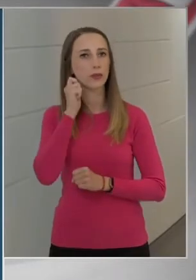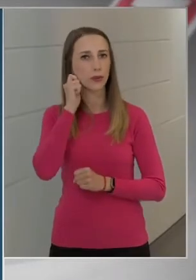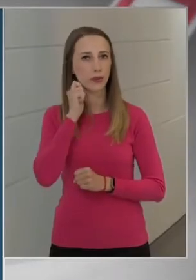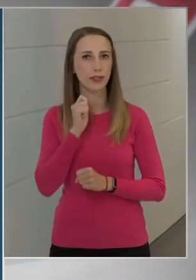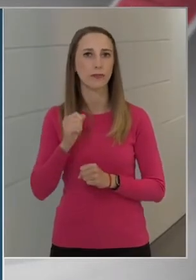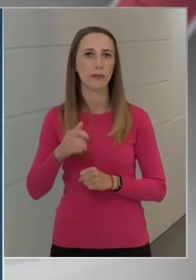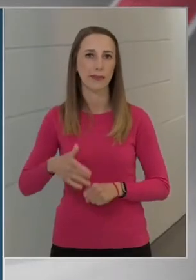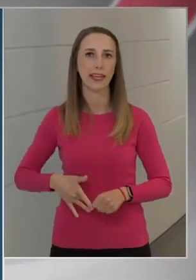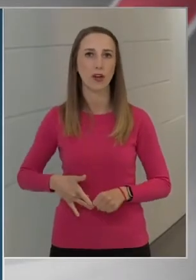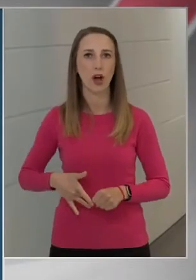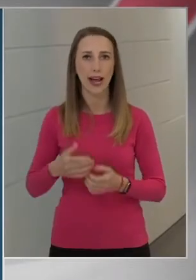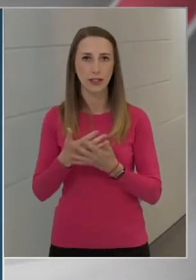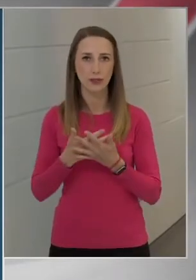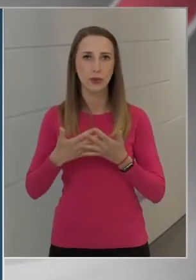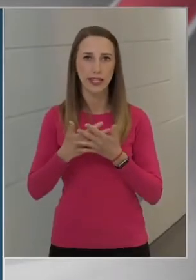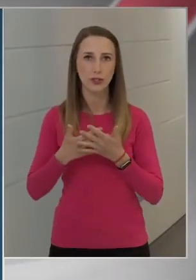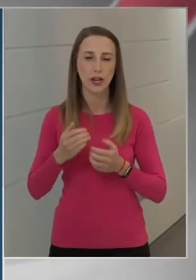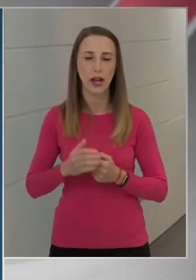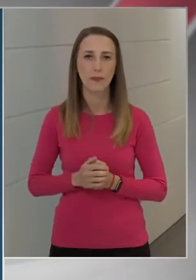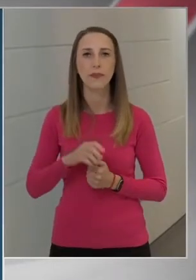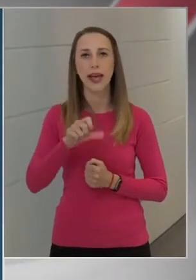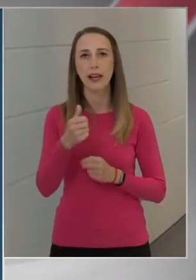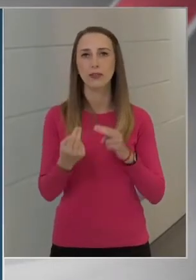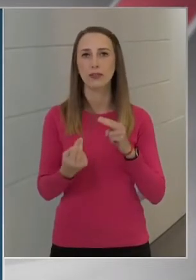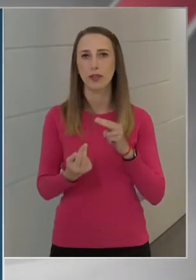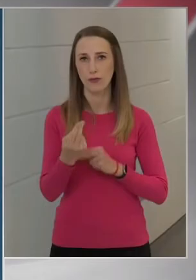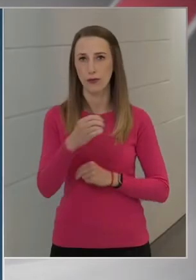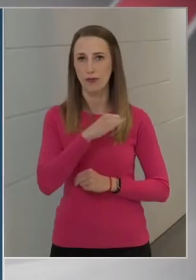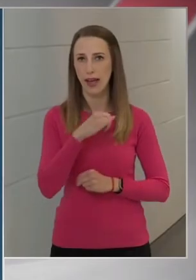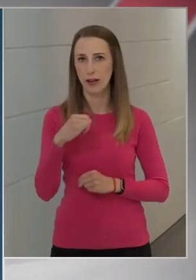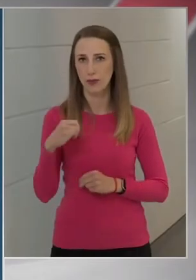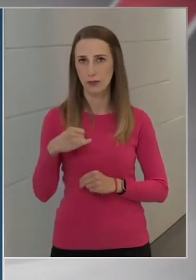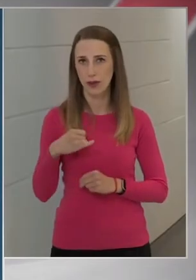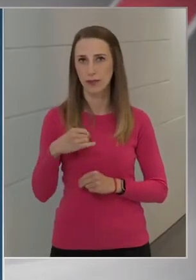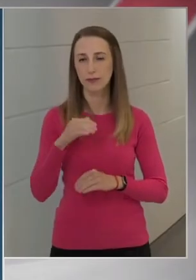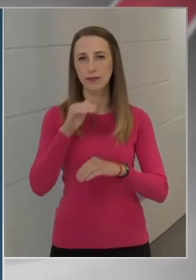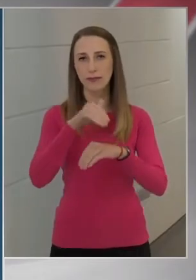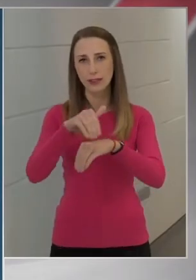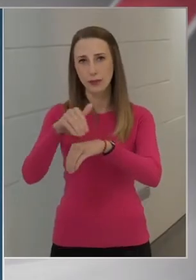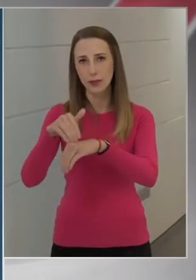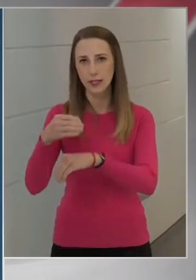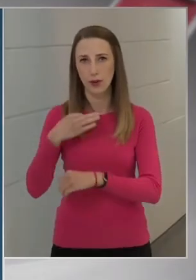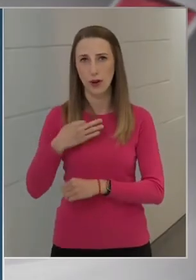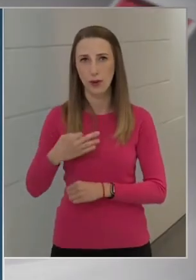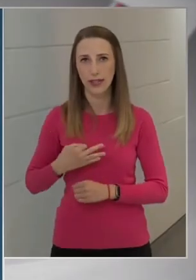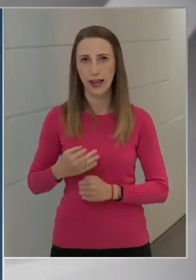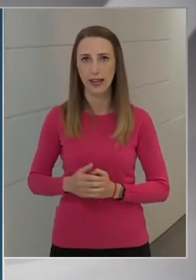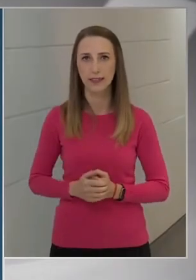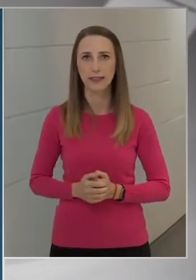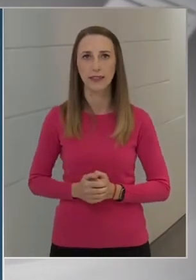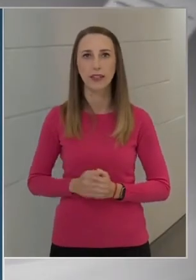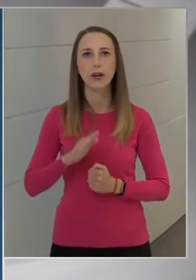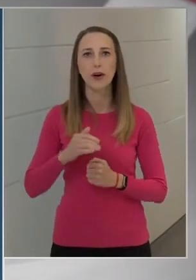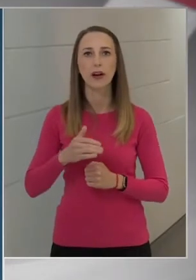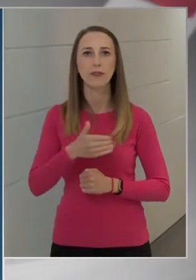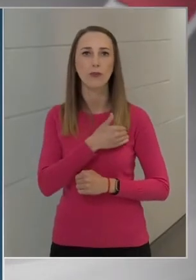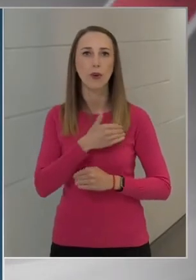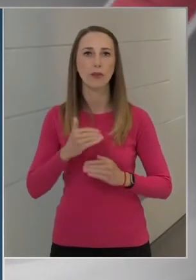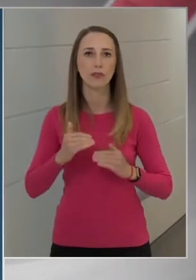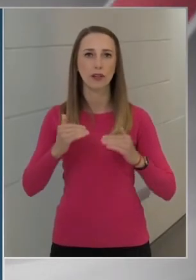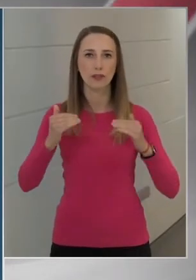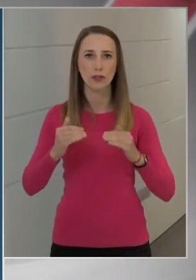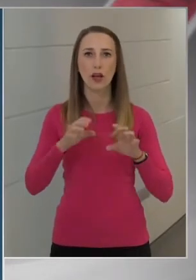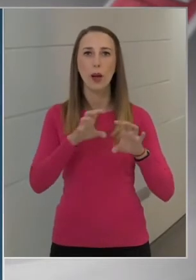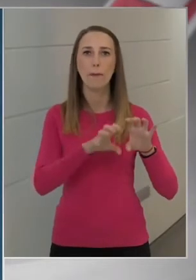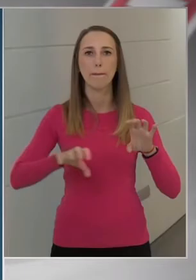szűrésre. Először a fővárosban szólítjuk meg a hölgyeket, majd fokozatosan a